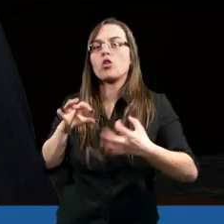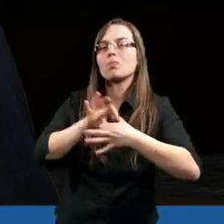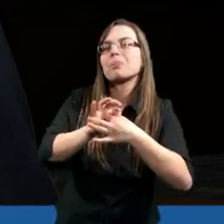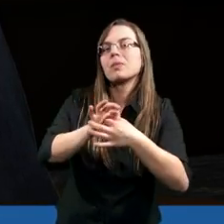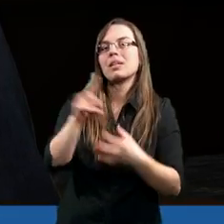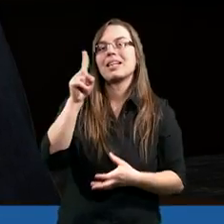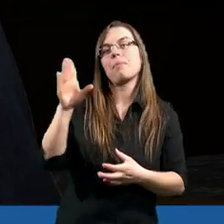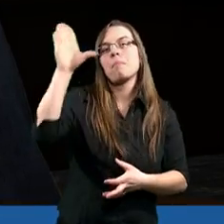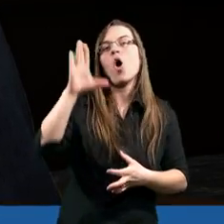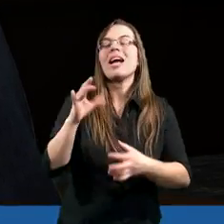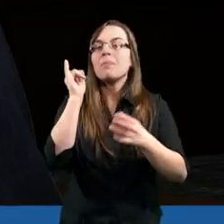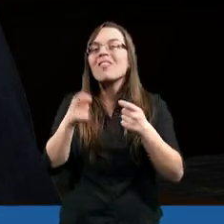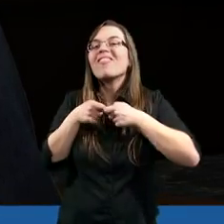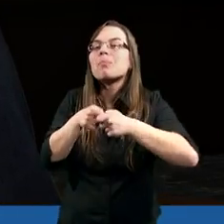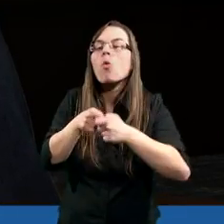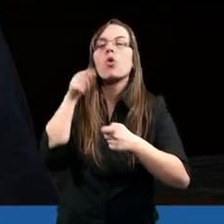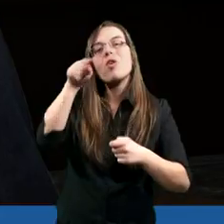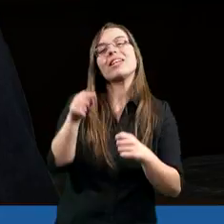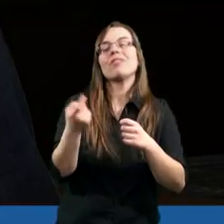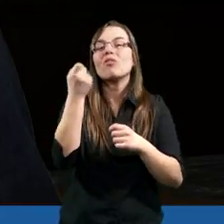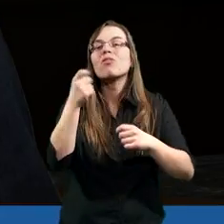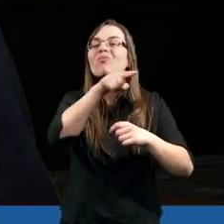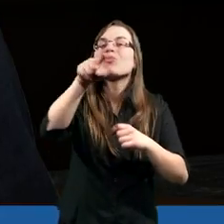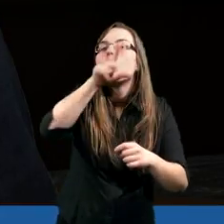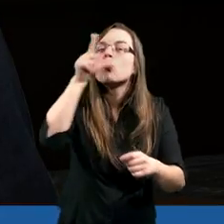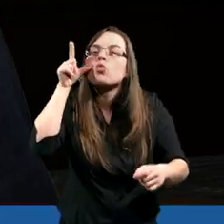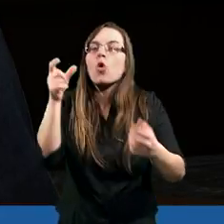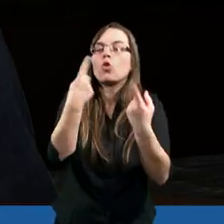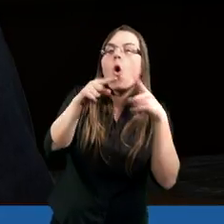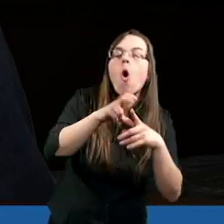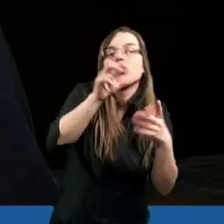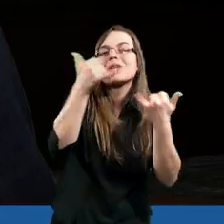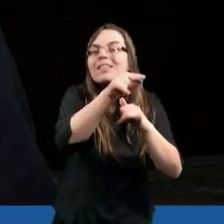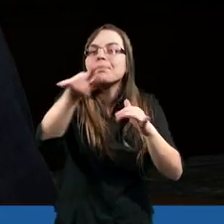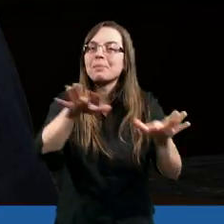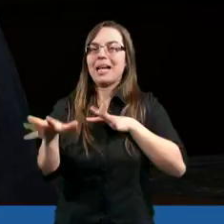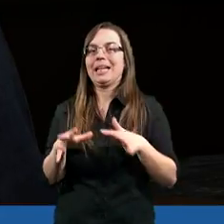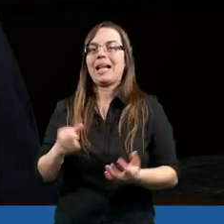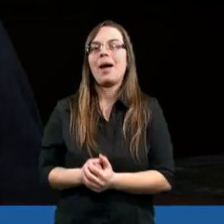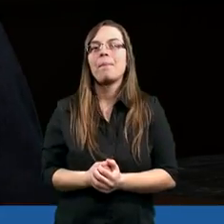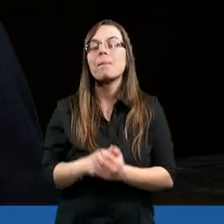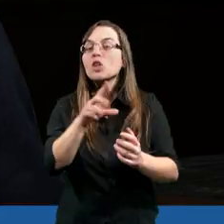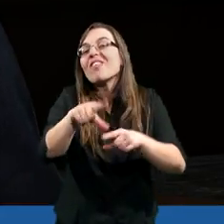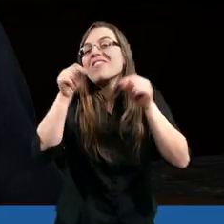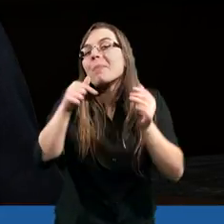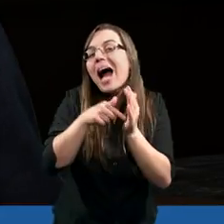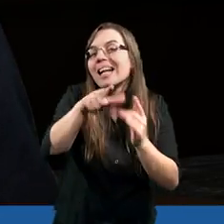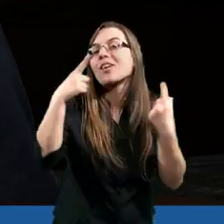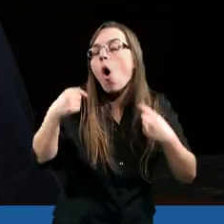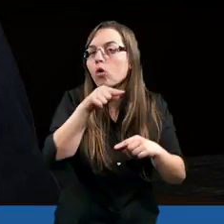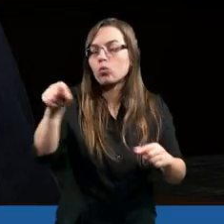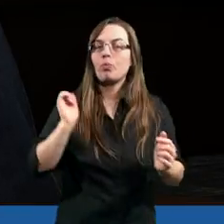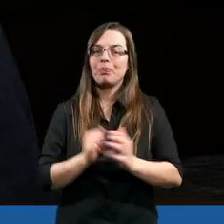wspólnoty wywołanych, jaką jest Kościół, czy też wybranych